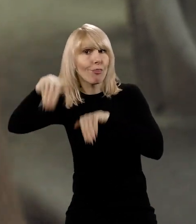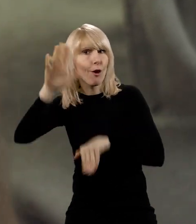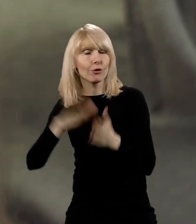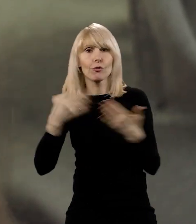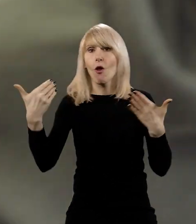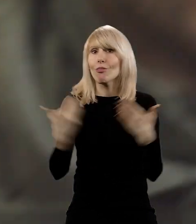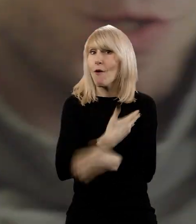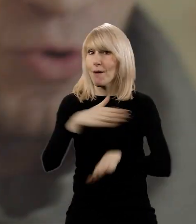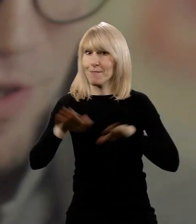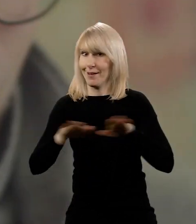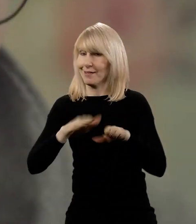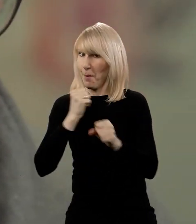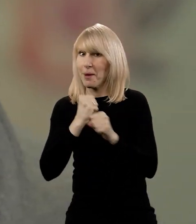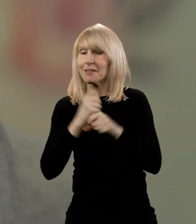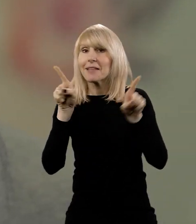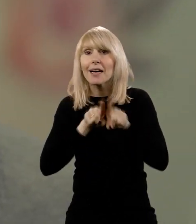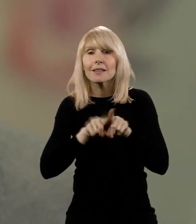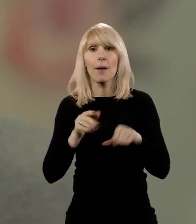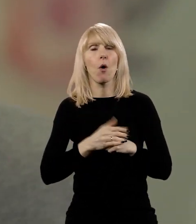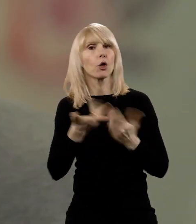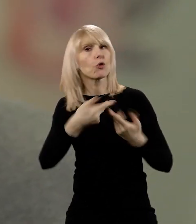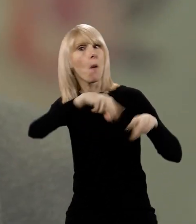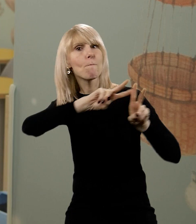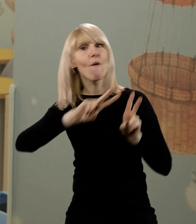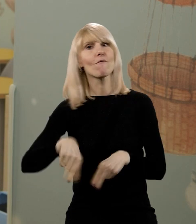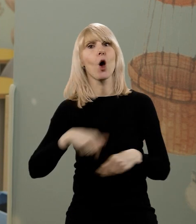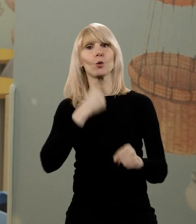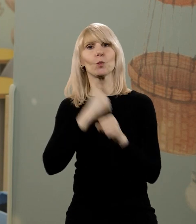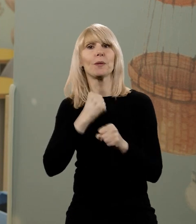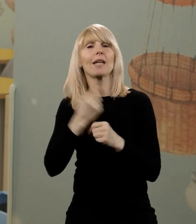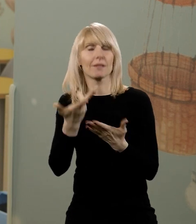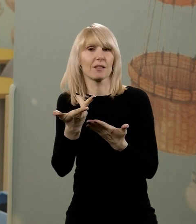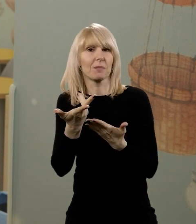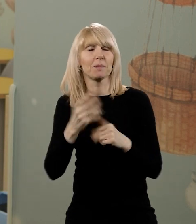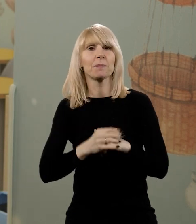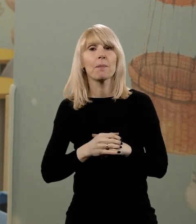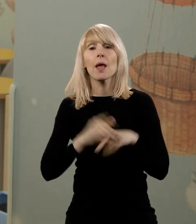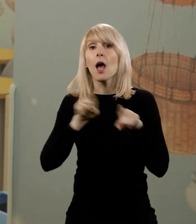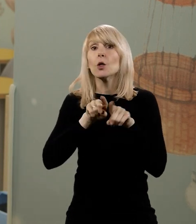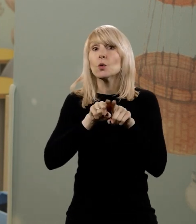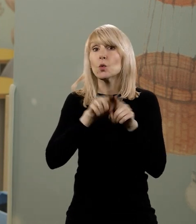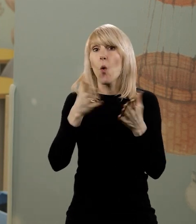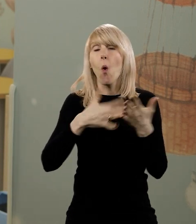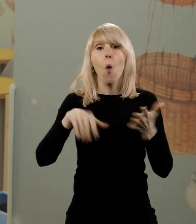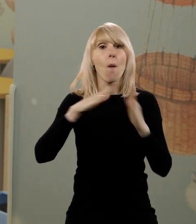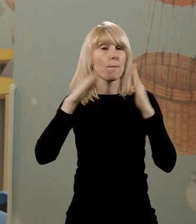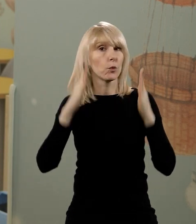nowe miejsca pracy. Oraz możliwość powrotu na rynek pracy dla rodziców. Budynek, w którym znajduje się Amisiowa Kraina Dziecka został zaadaptowany na